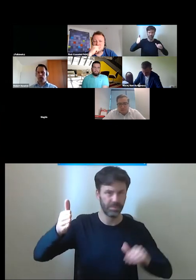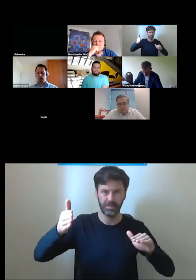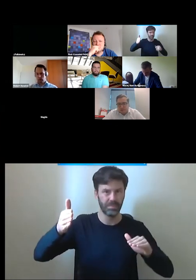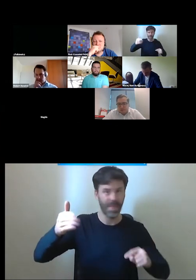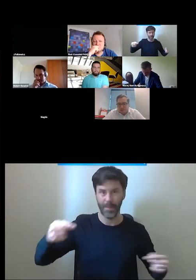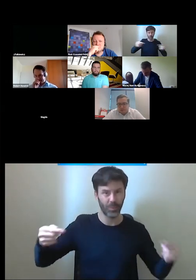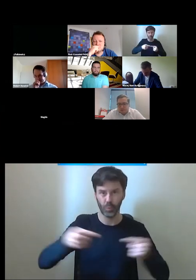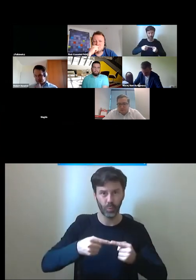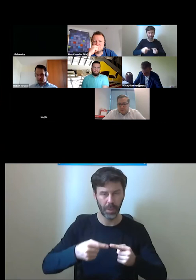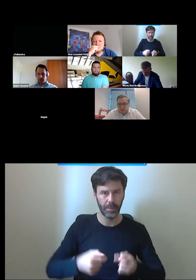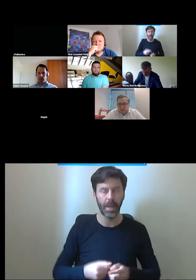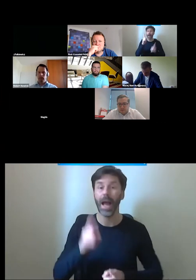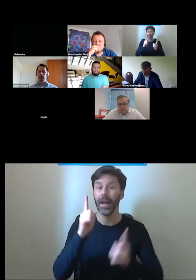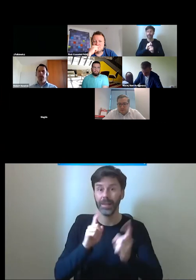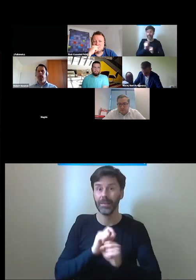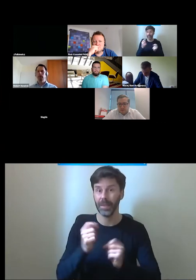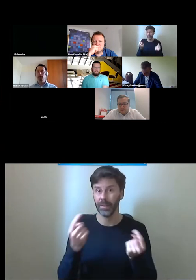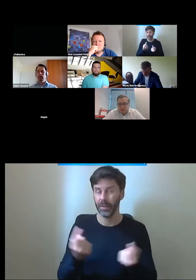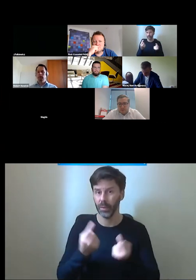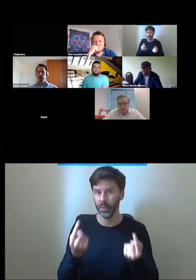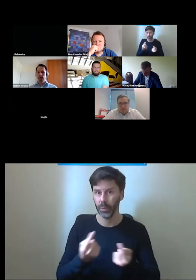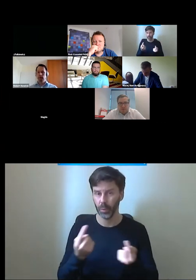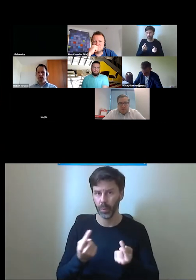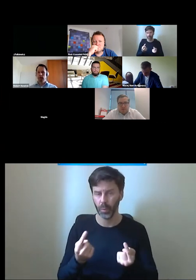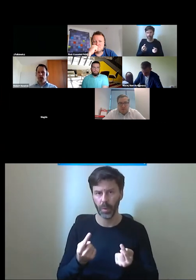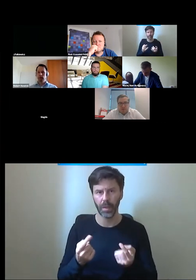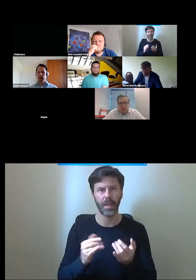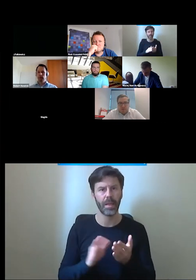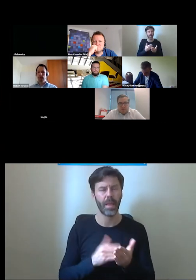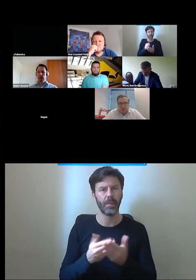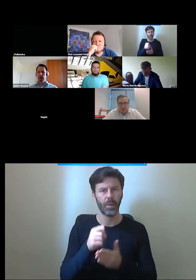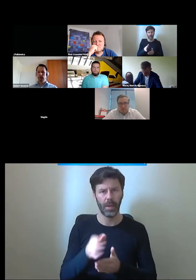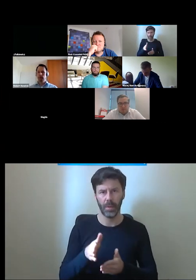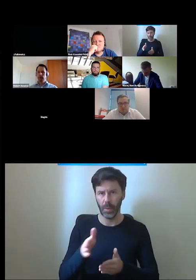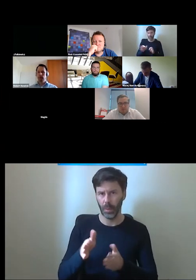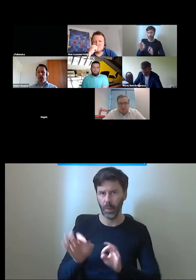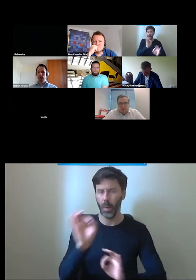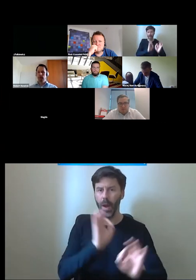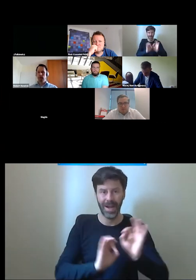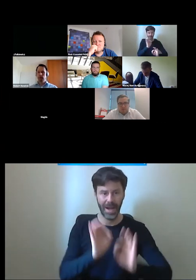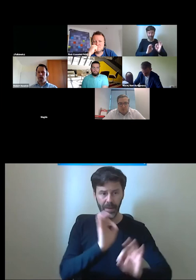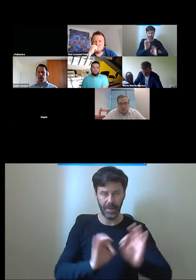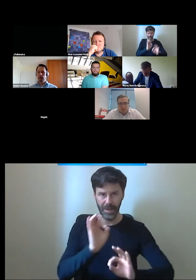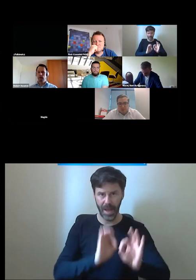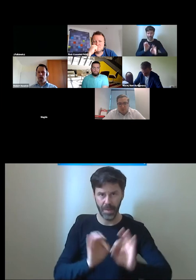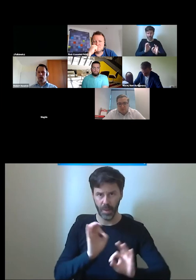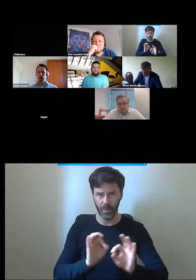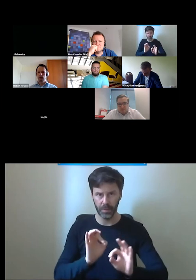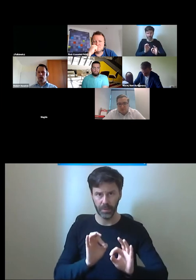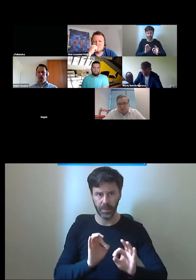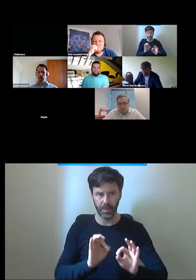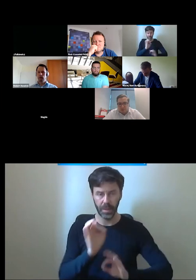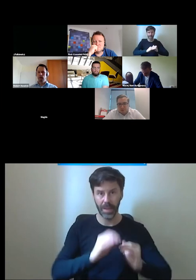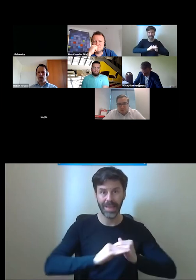takie przypadki gdzie dokonywana jest modernizacja ale nie bierze się pod uwagę tego jaki tabor na danej infrastrukturze się porusza i